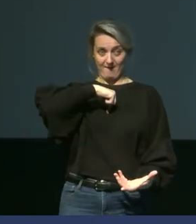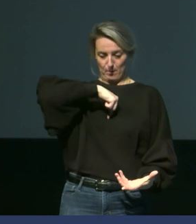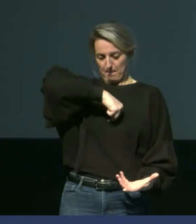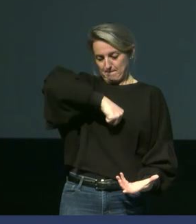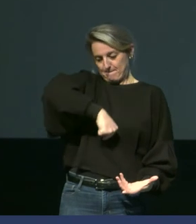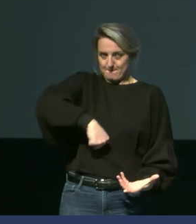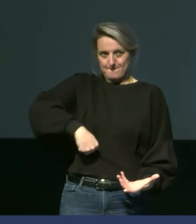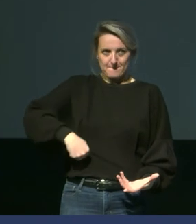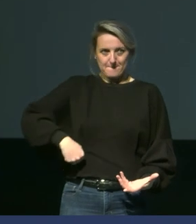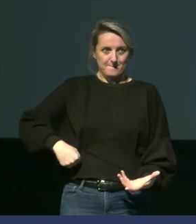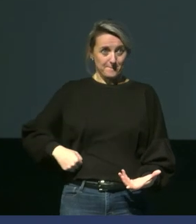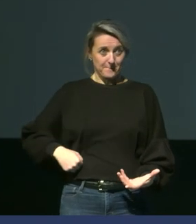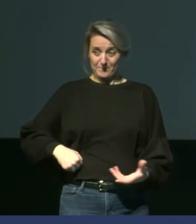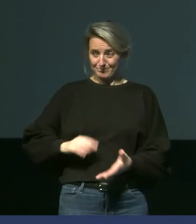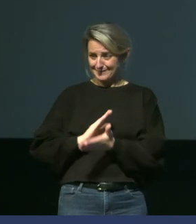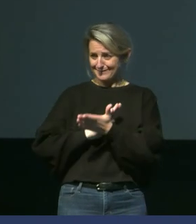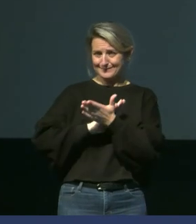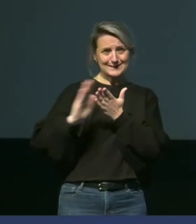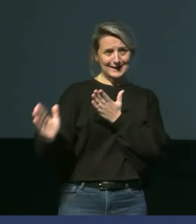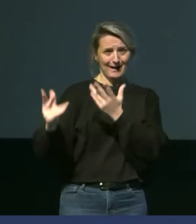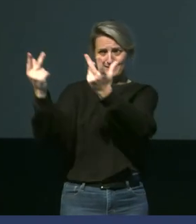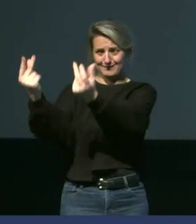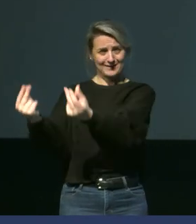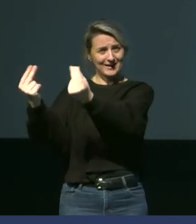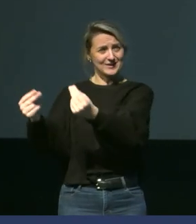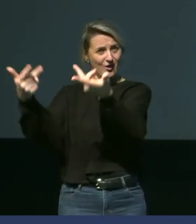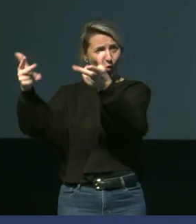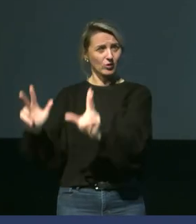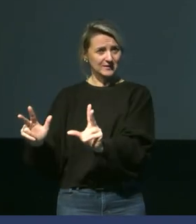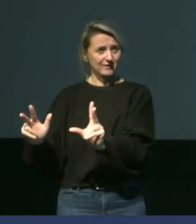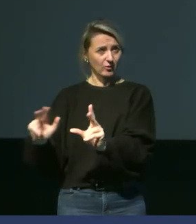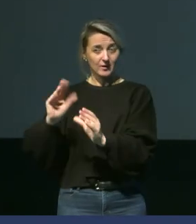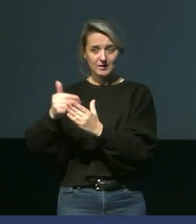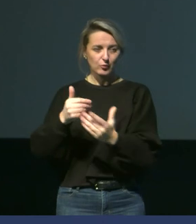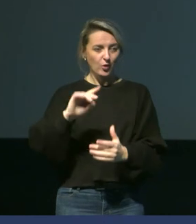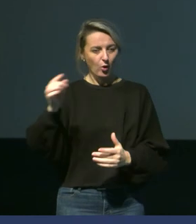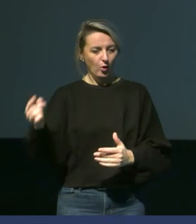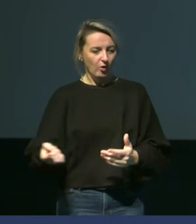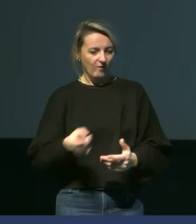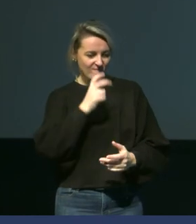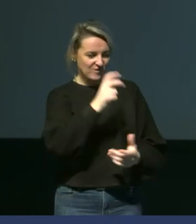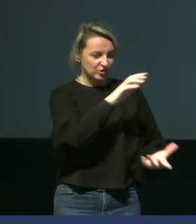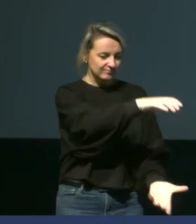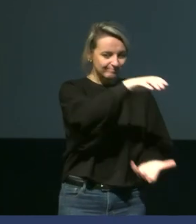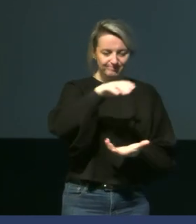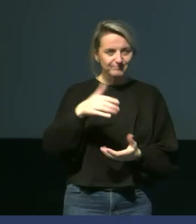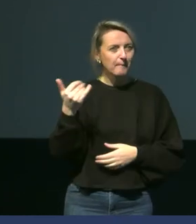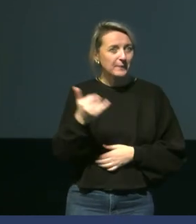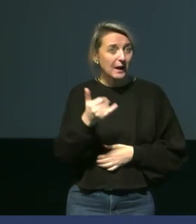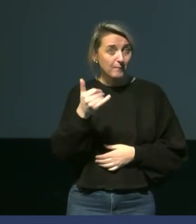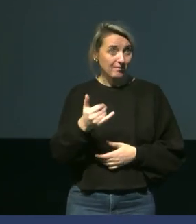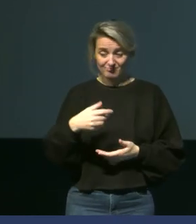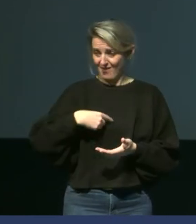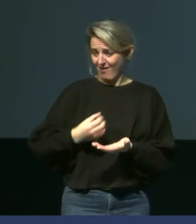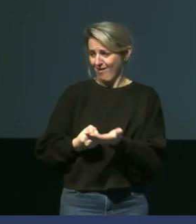la température sur un moniteur. Donc, n'avait même pas besoin de recapturer les individus. On recevait les données automatiquement durant toute la saison de